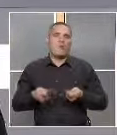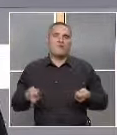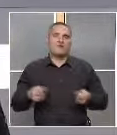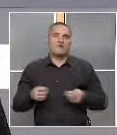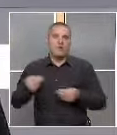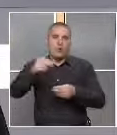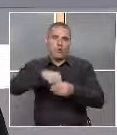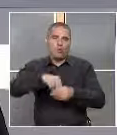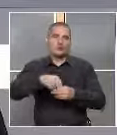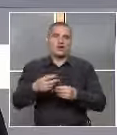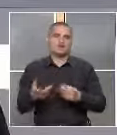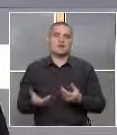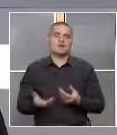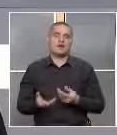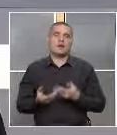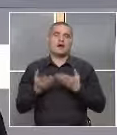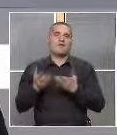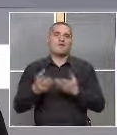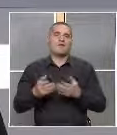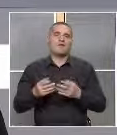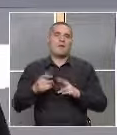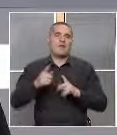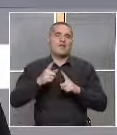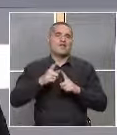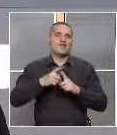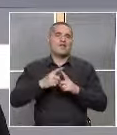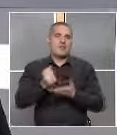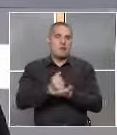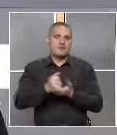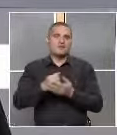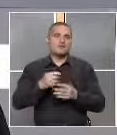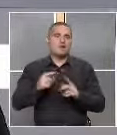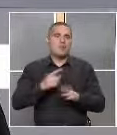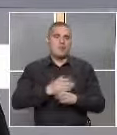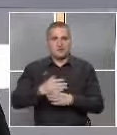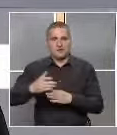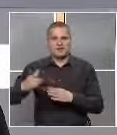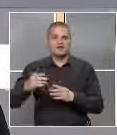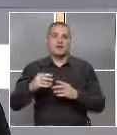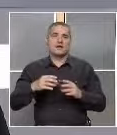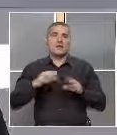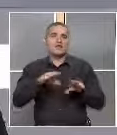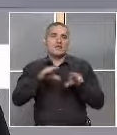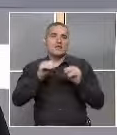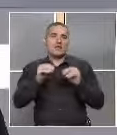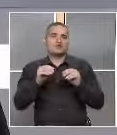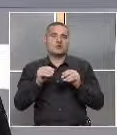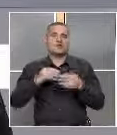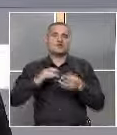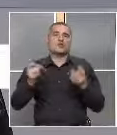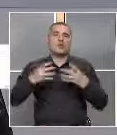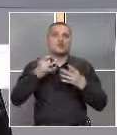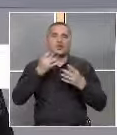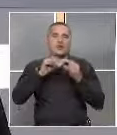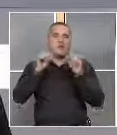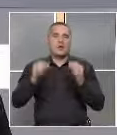участват в терапевтичния процес и научават новите думички много по-лесно.